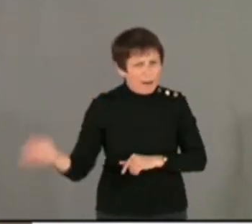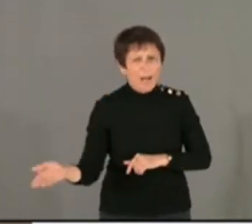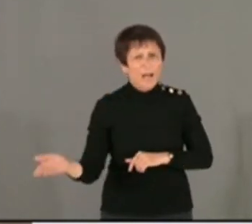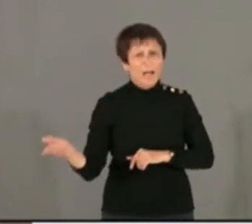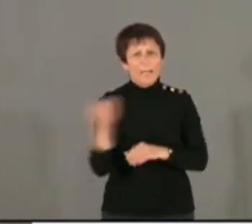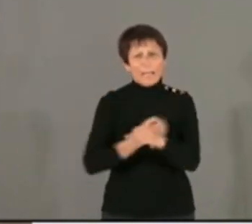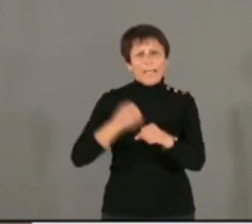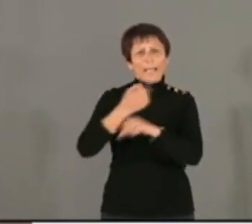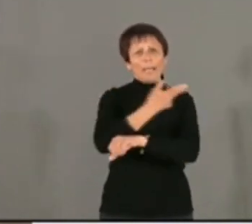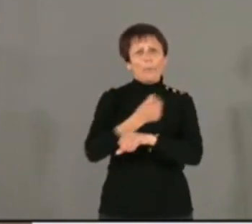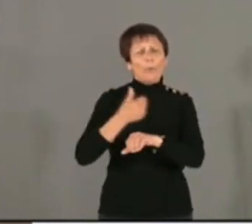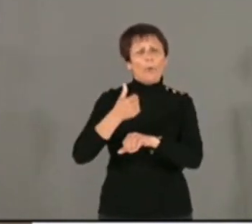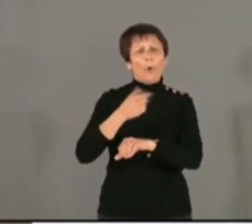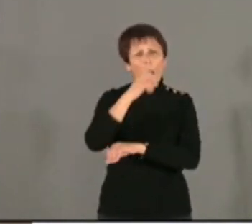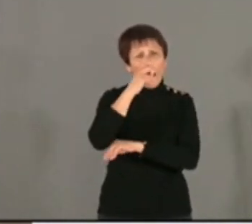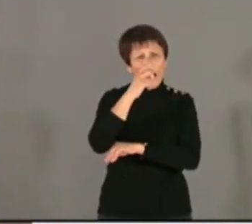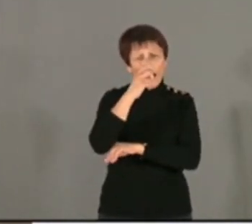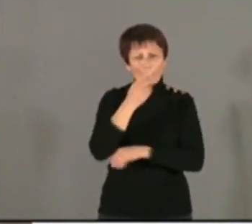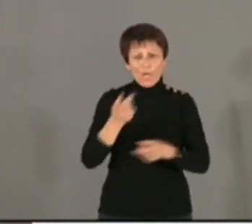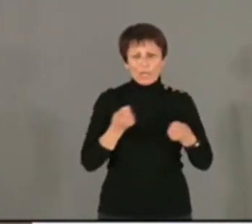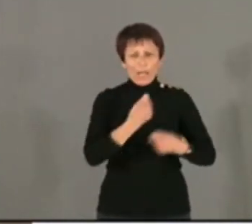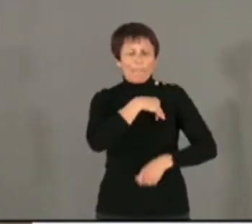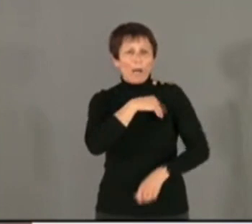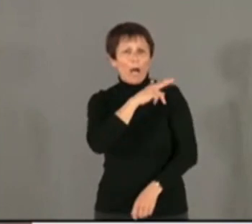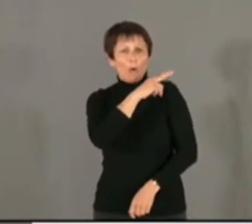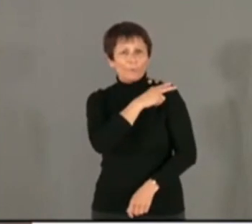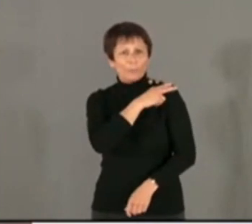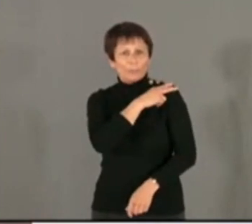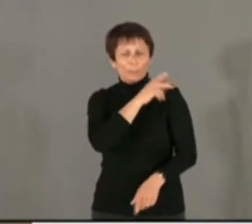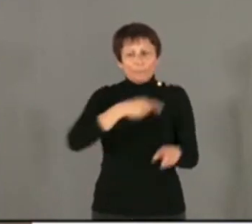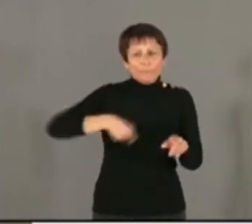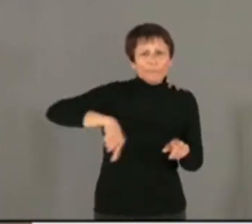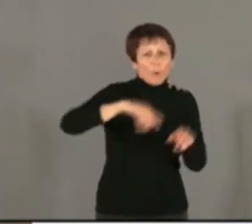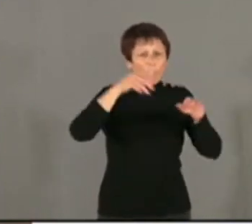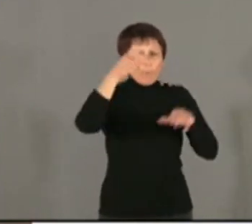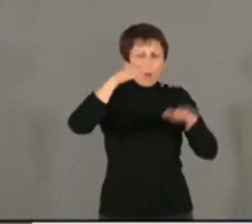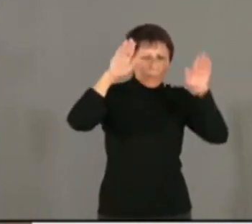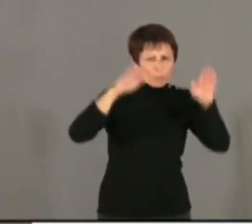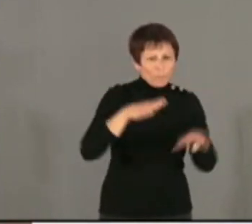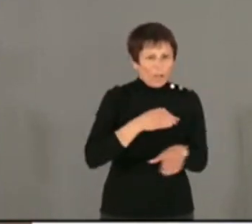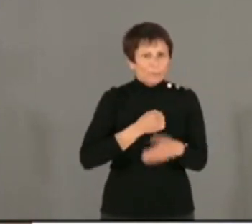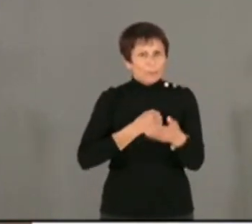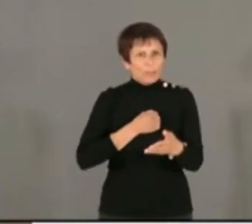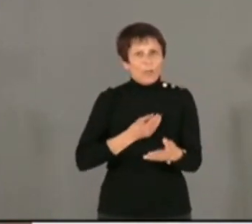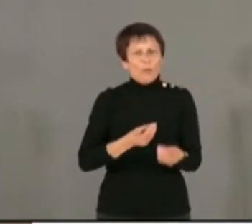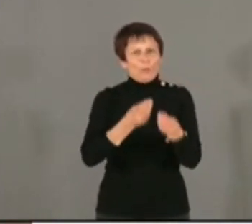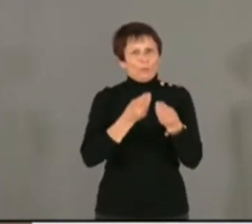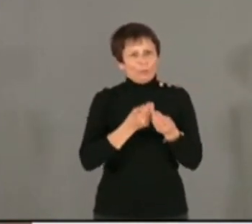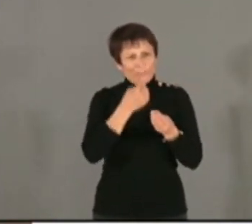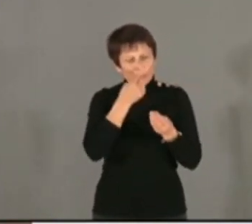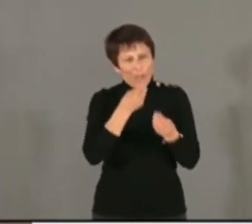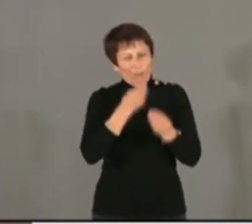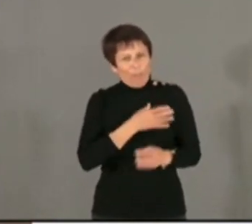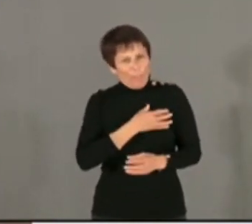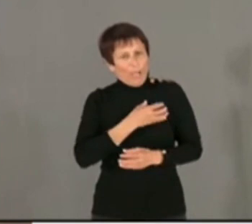arabes dirigés par des officiers et qui seront très appréciés par de nombreux musulmans qui sont